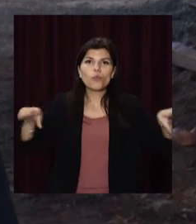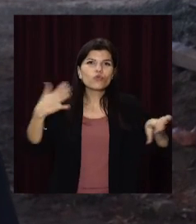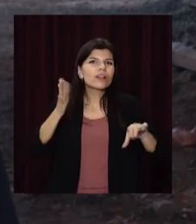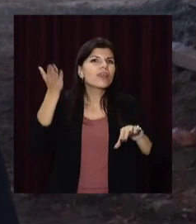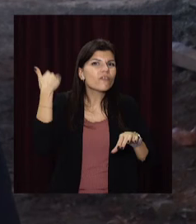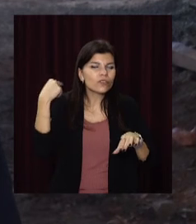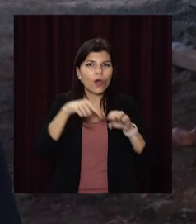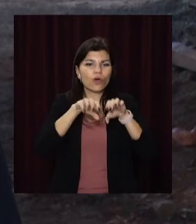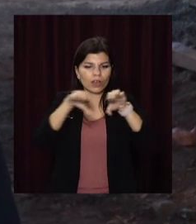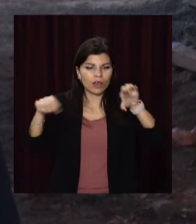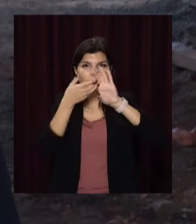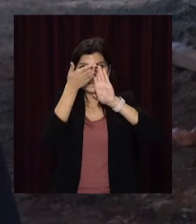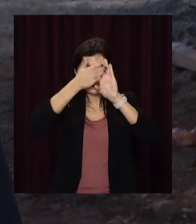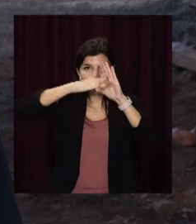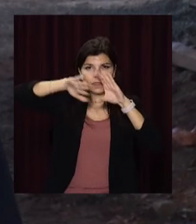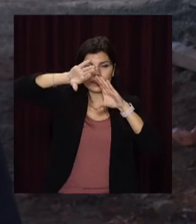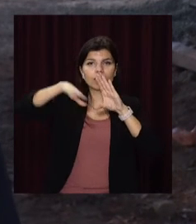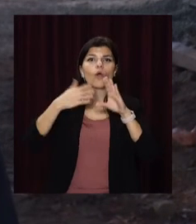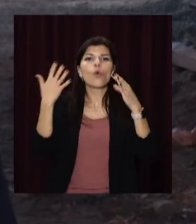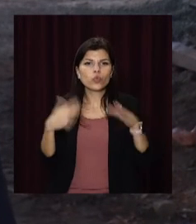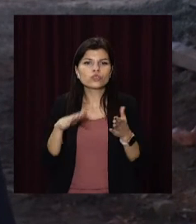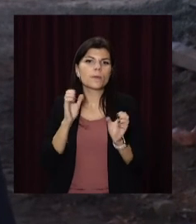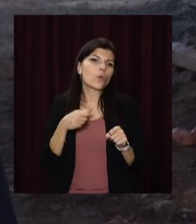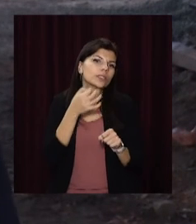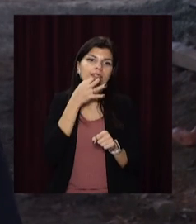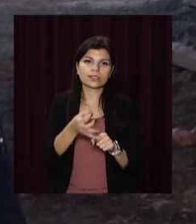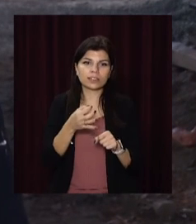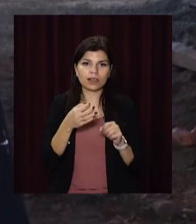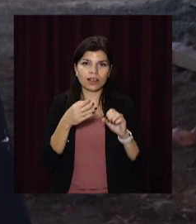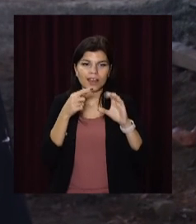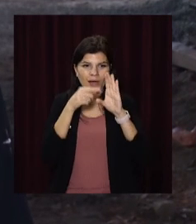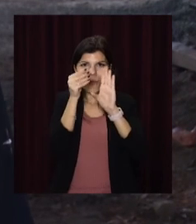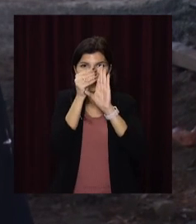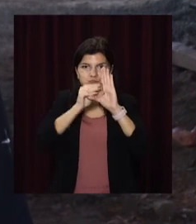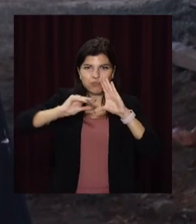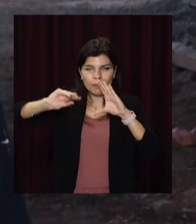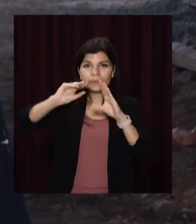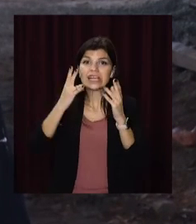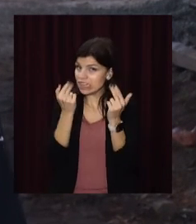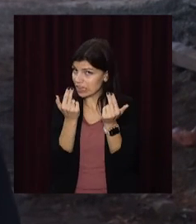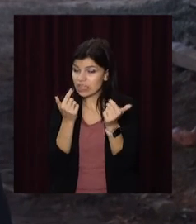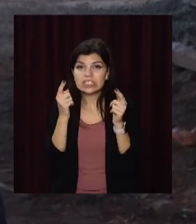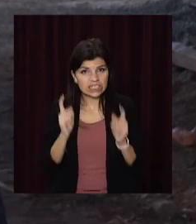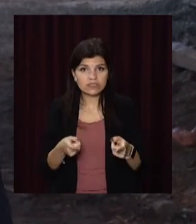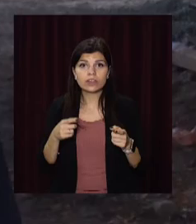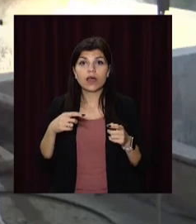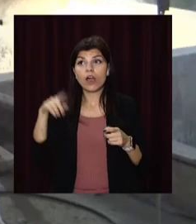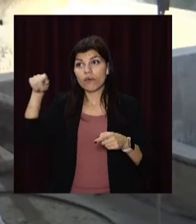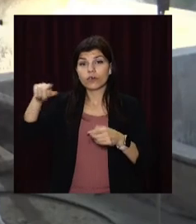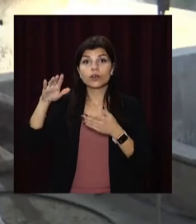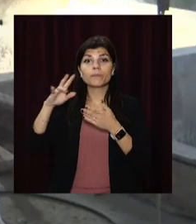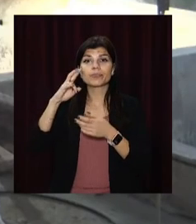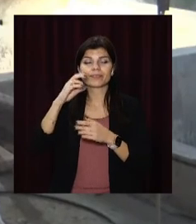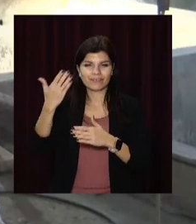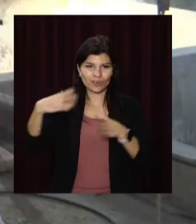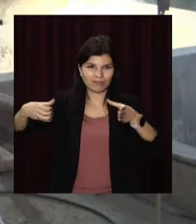вони мають вже на себе якісь определені, тобто, якщо можна так виразитися, оброслості, і дійсно відбувається вторичне загрізнення. На